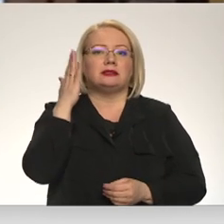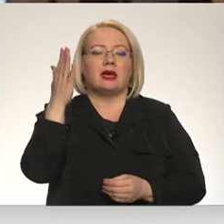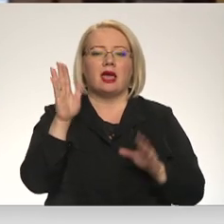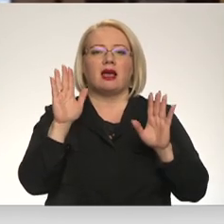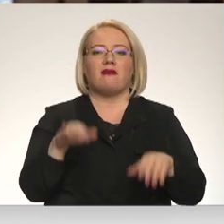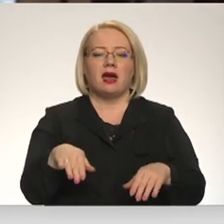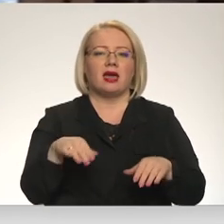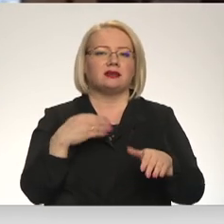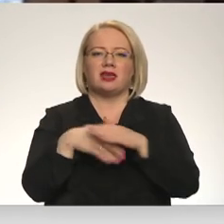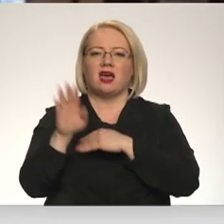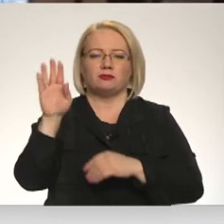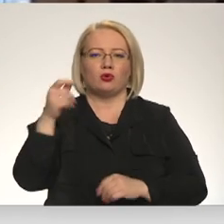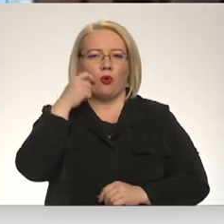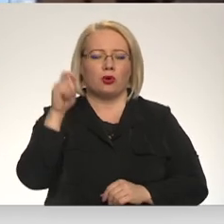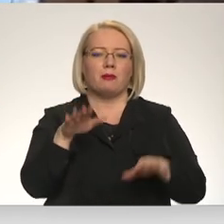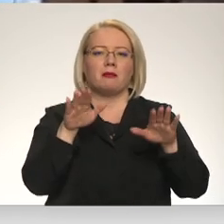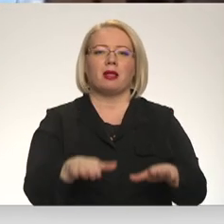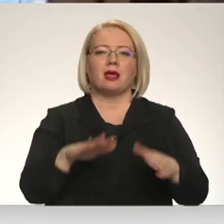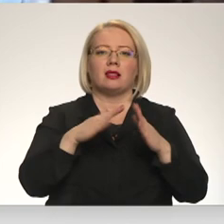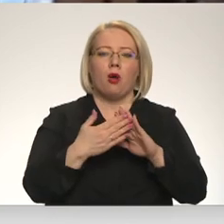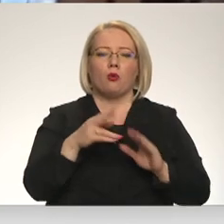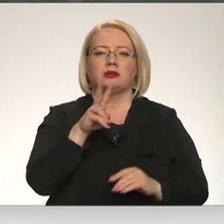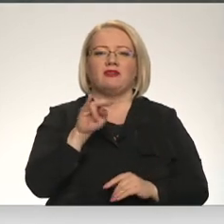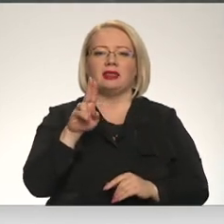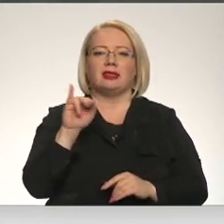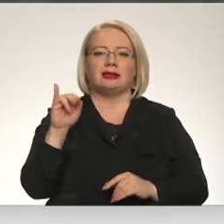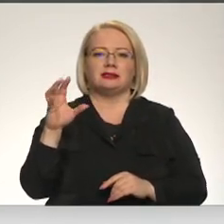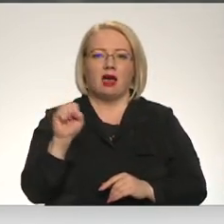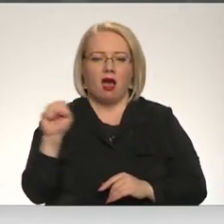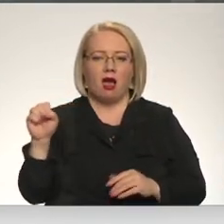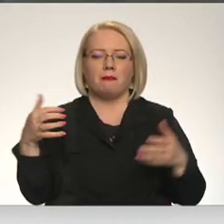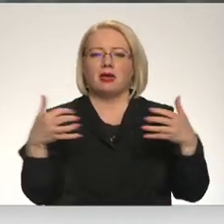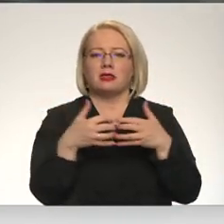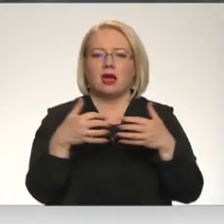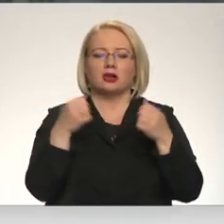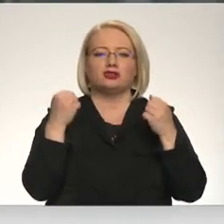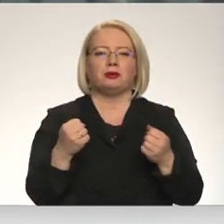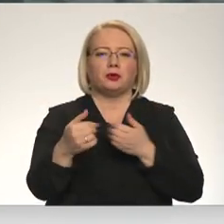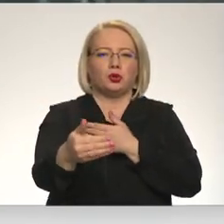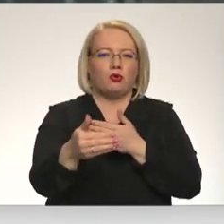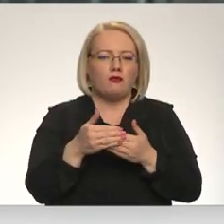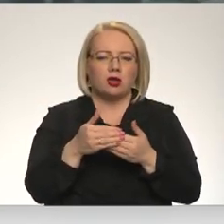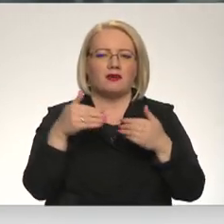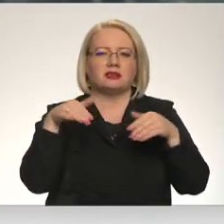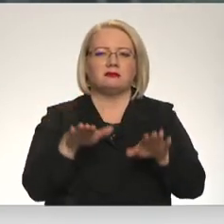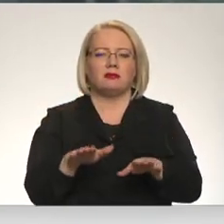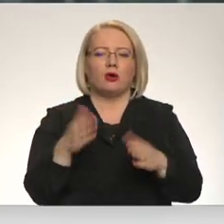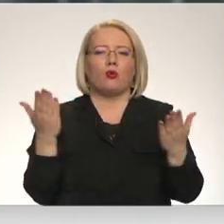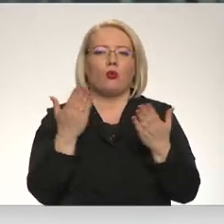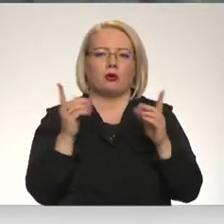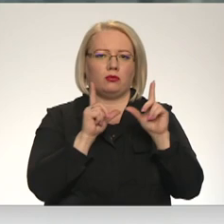varēs nepamest Ukraiņu, bet palikt laukos vinnicis apgabalā. Tomēr karš strauji tuvojās un bija jāizlemķi, kur doties.